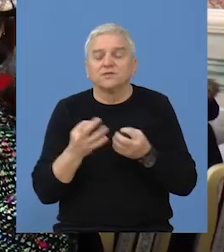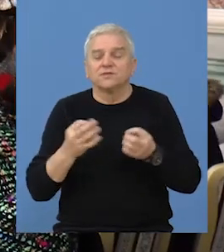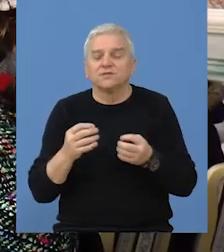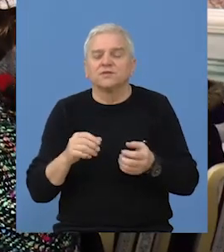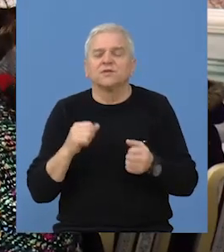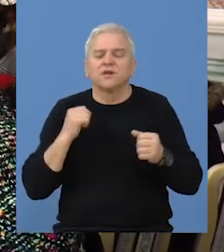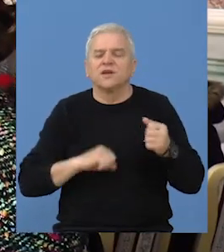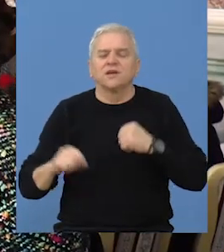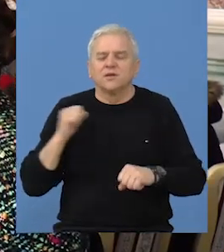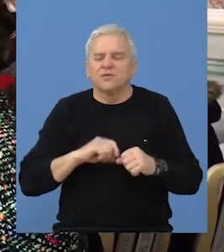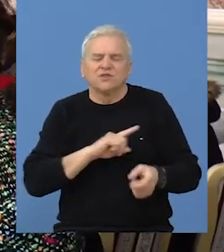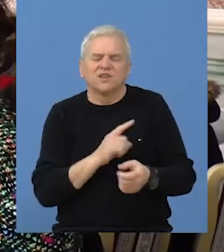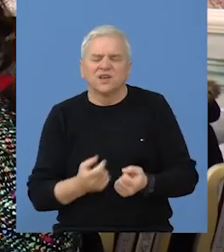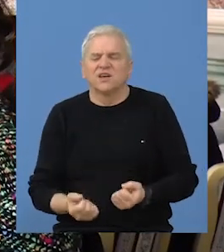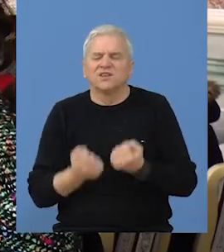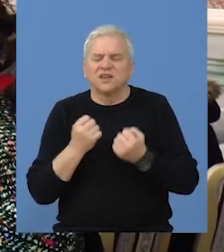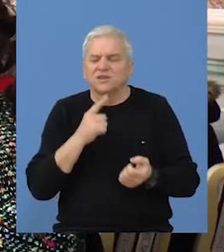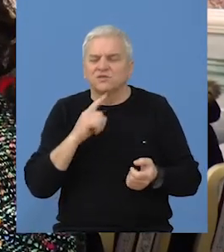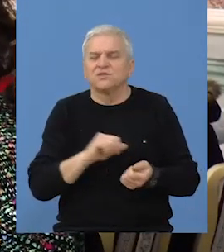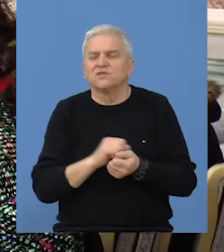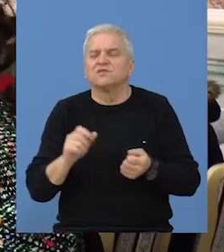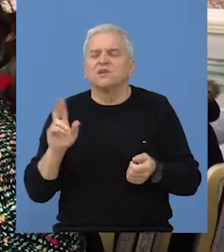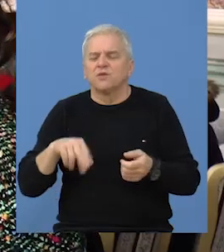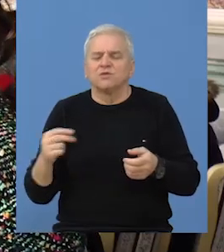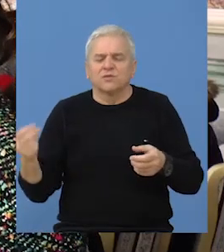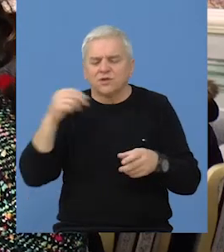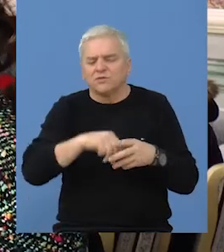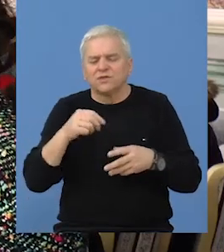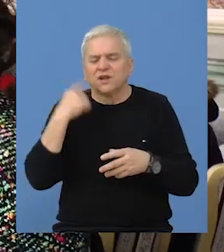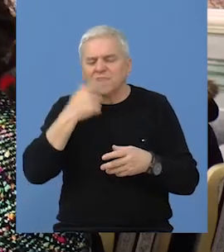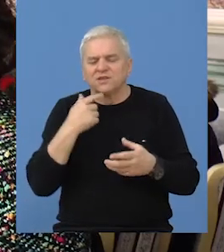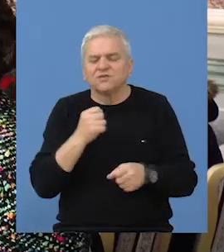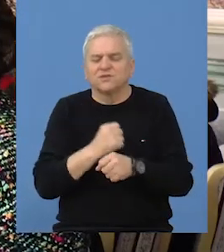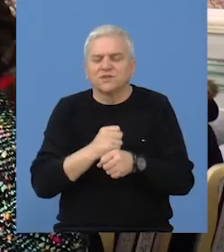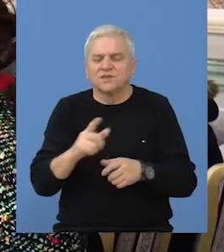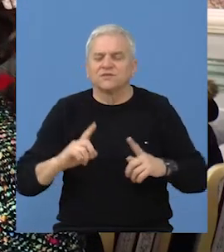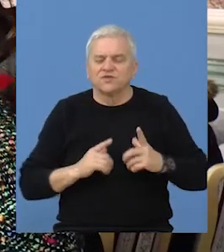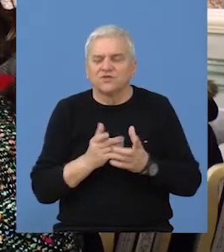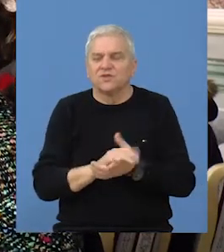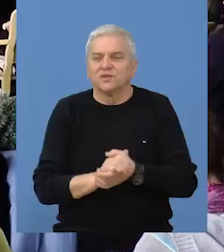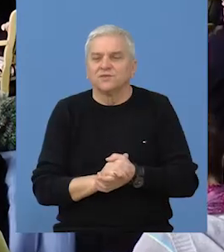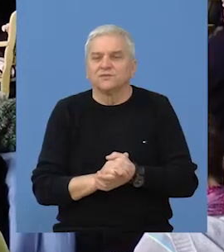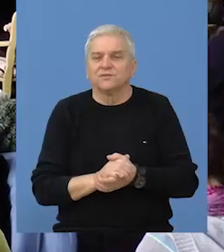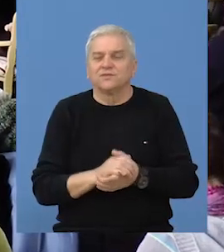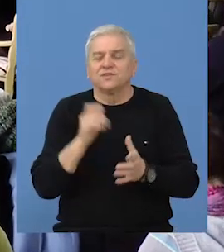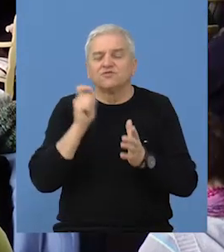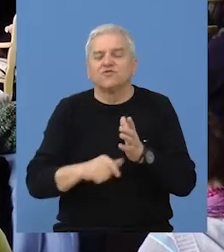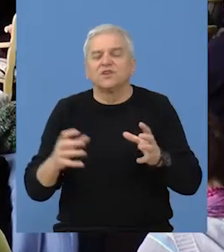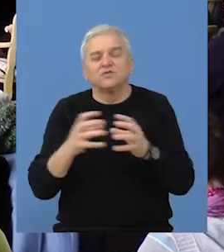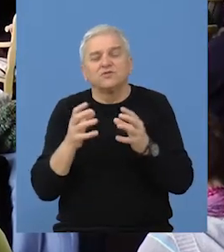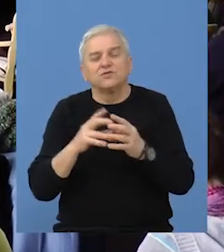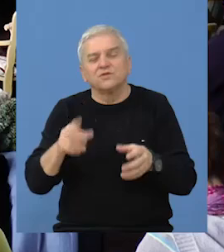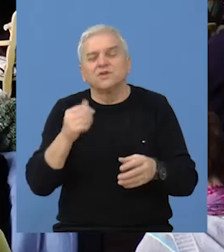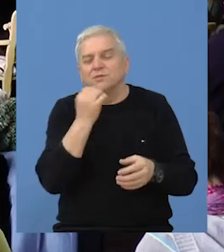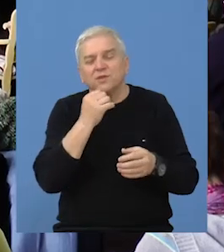razloga što se jako mučimo i svi moramo da dodajemo lično da bi preživjeli. Inače, članice